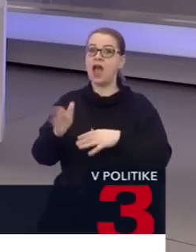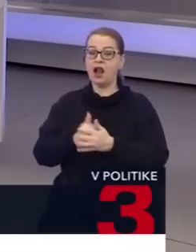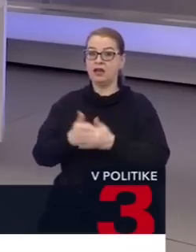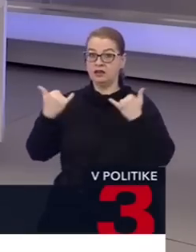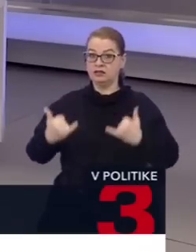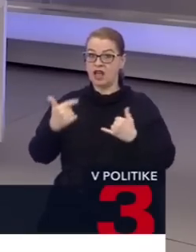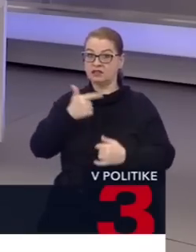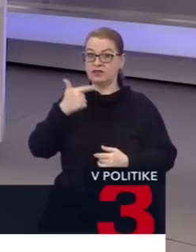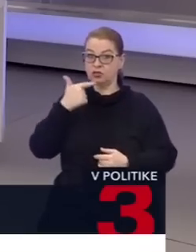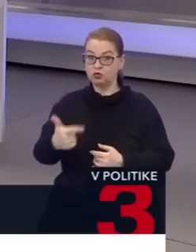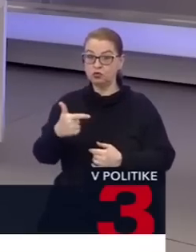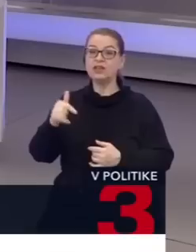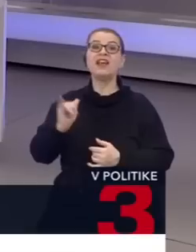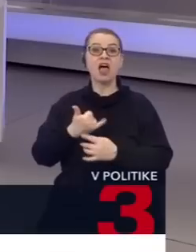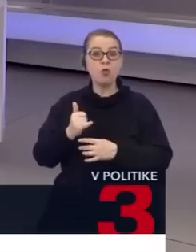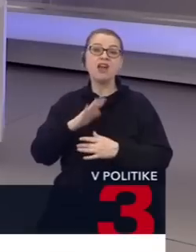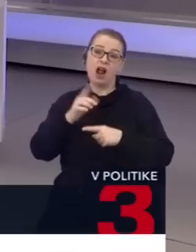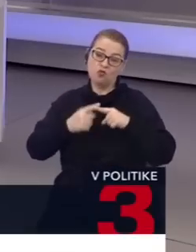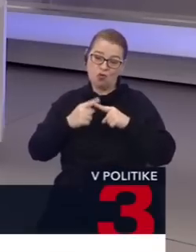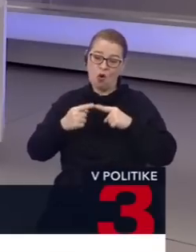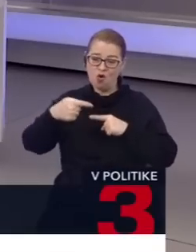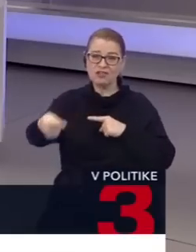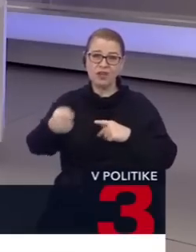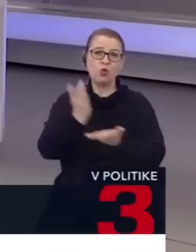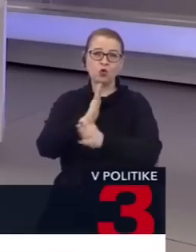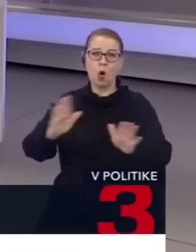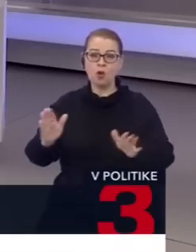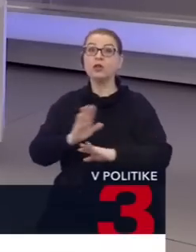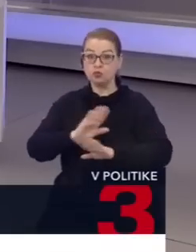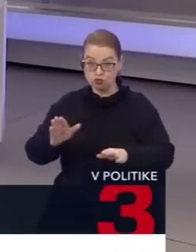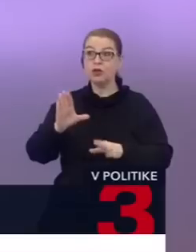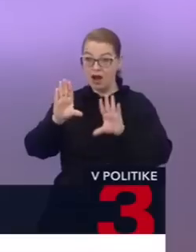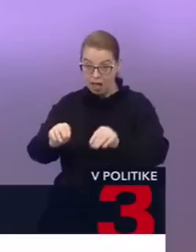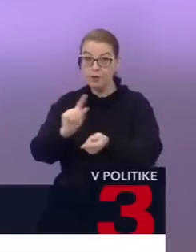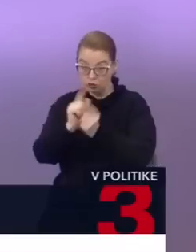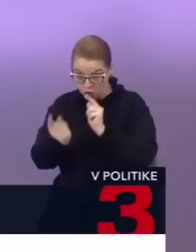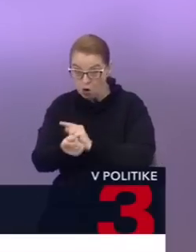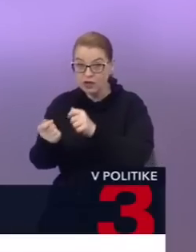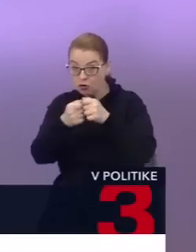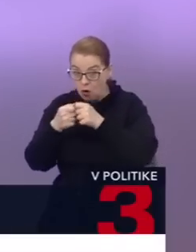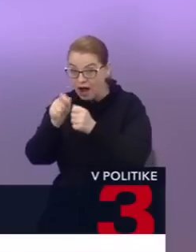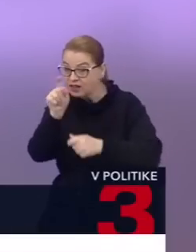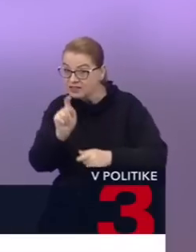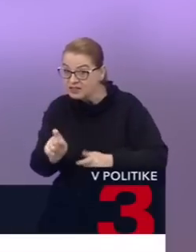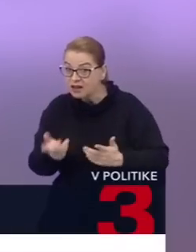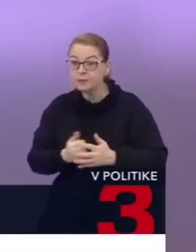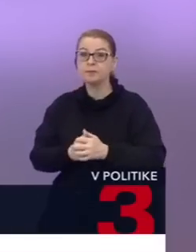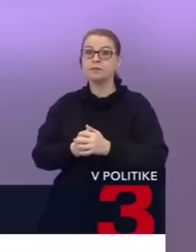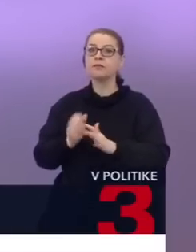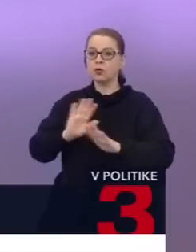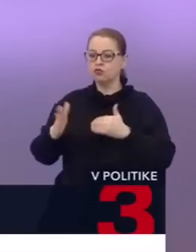22. ale predsa ten koniec januára sa pomaly blíži. Máte dohodu v koalícii? Tak myslím si, že sa k nej veľmi blížime.